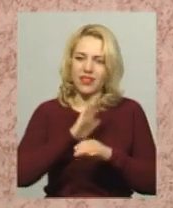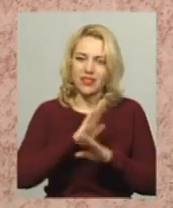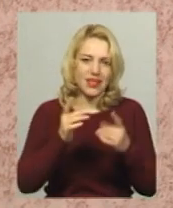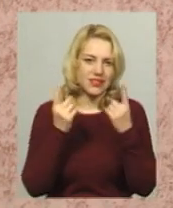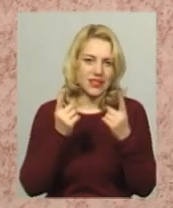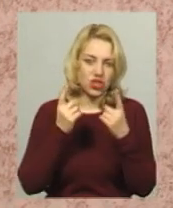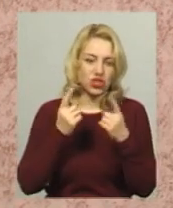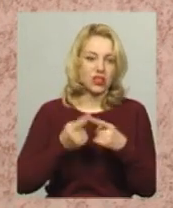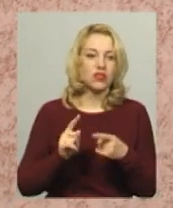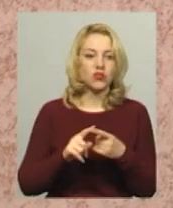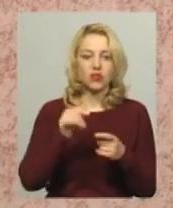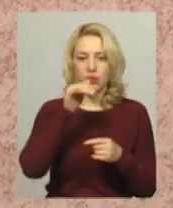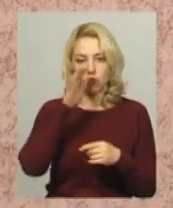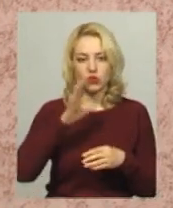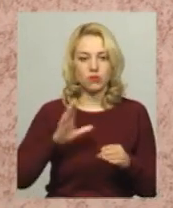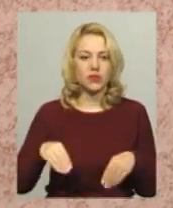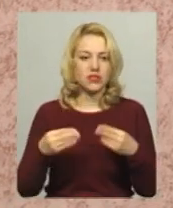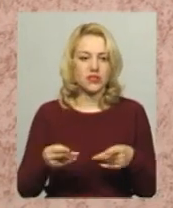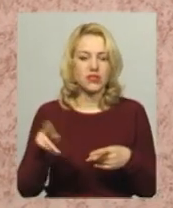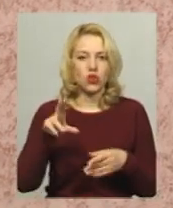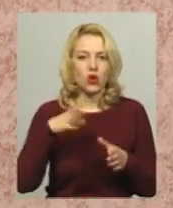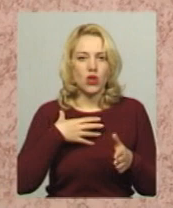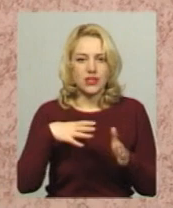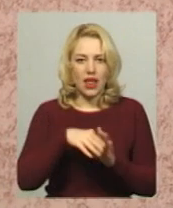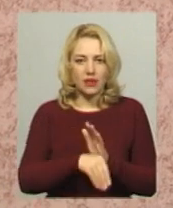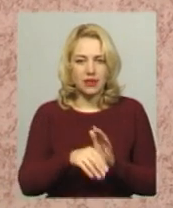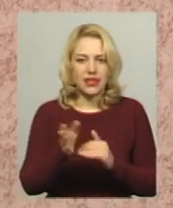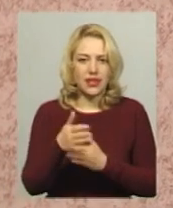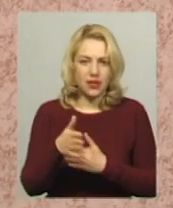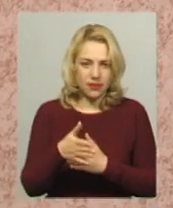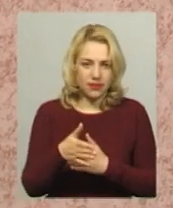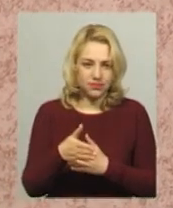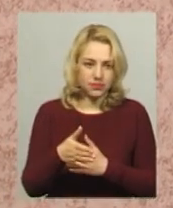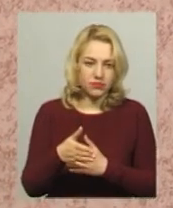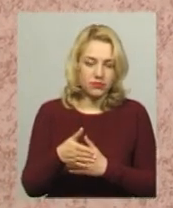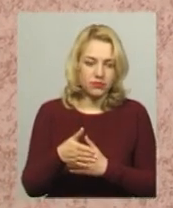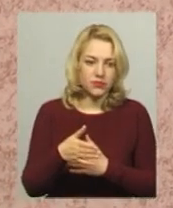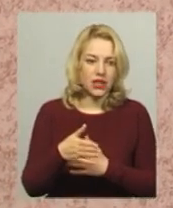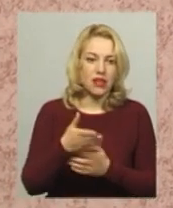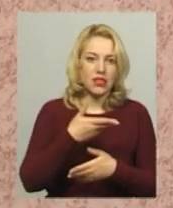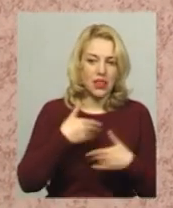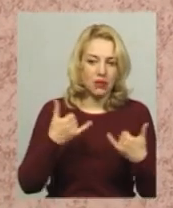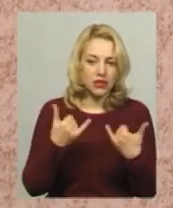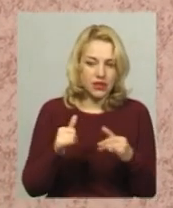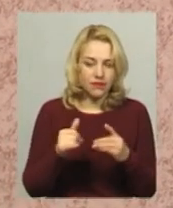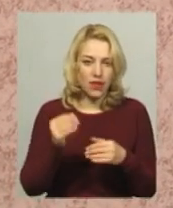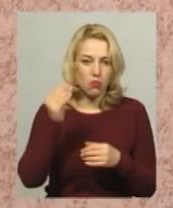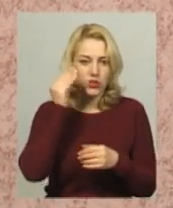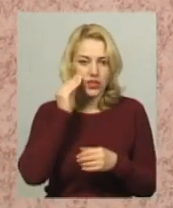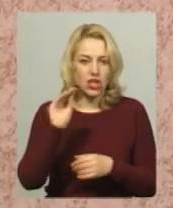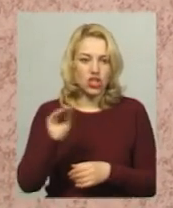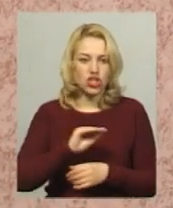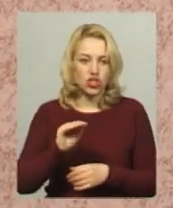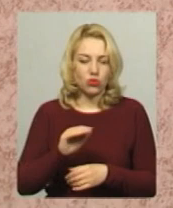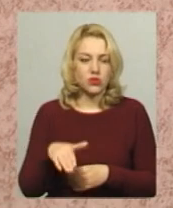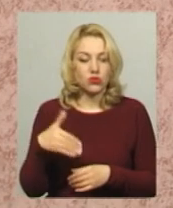і вони не можуть призвести до загибелі риби. Нам дивна позиція житомирської